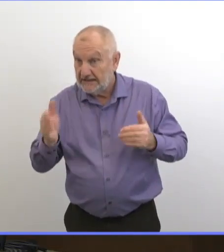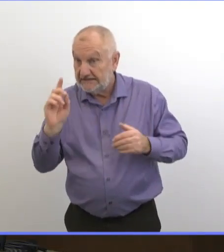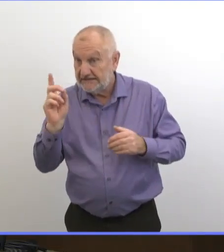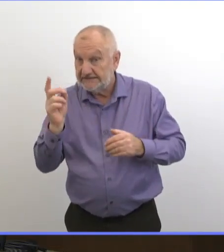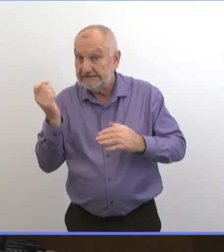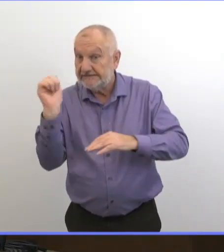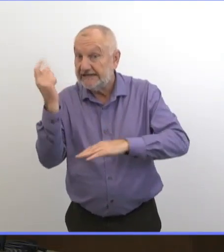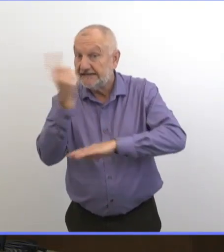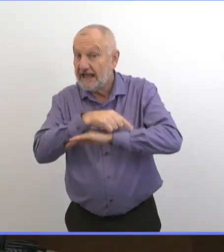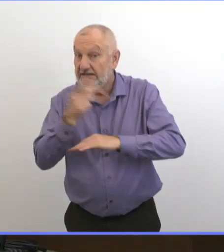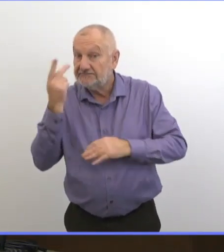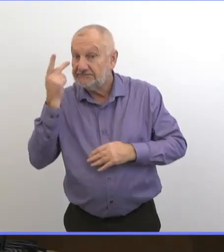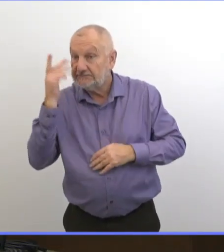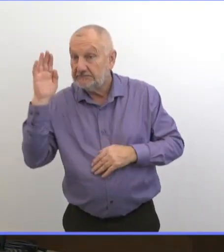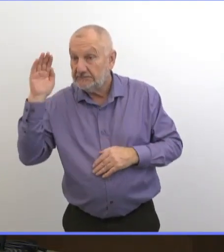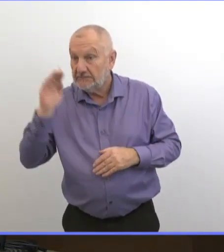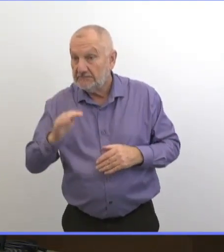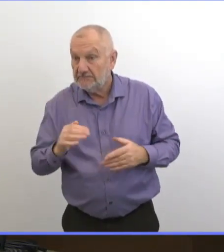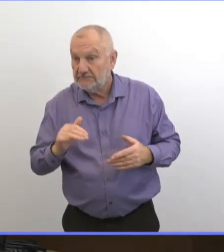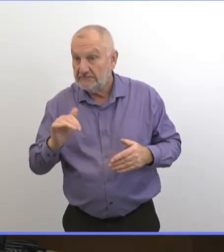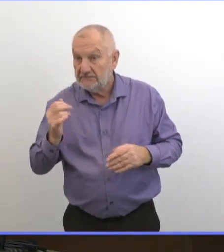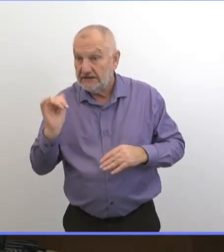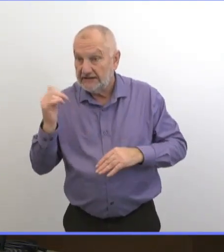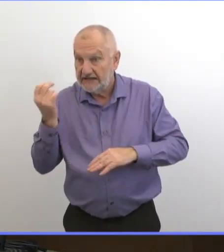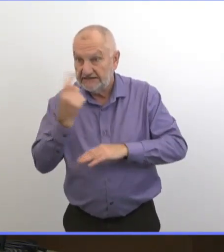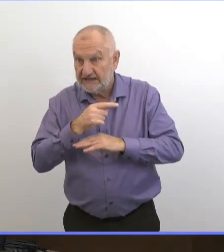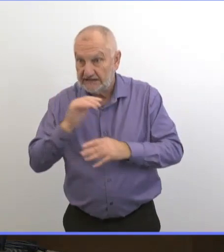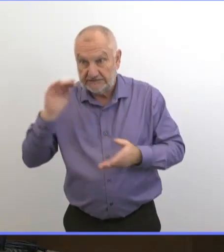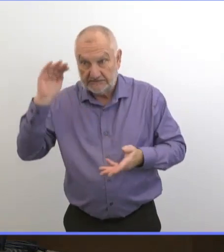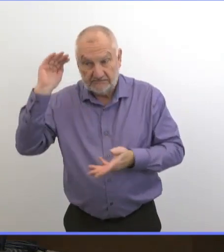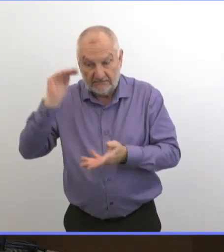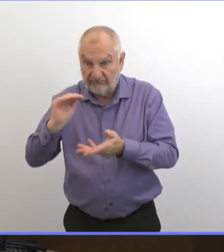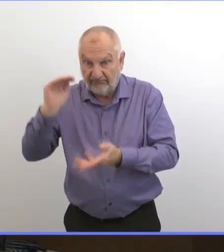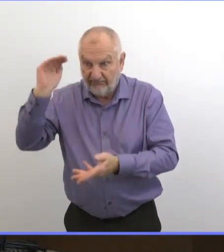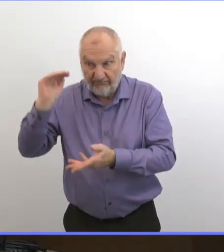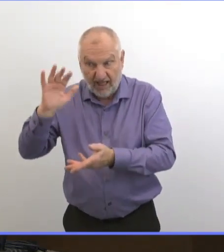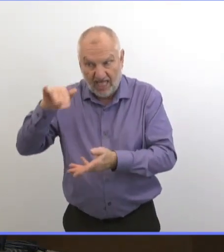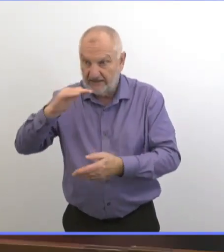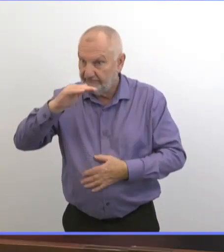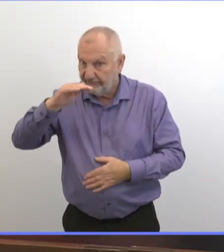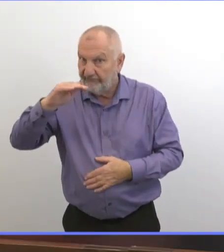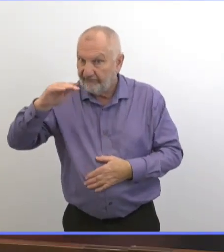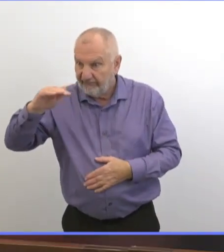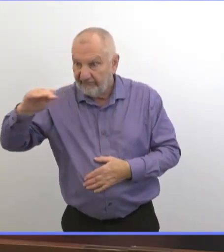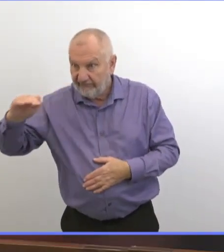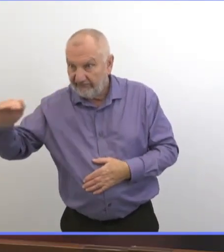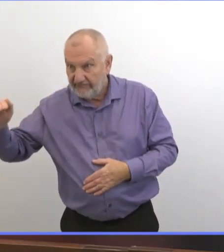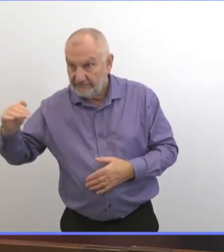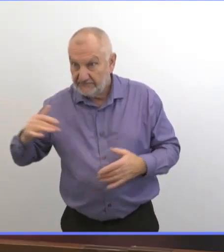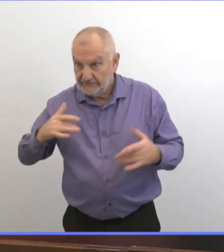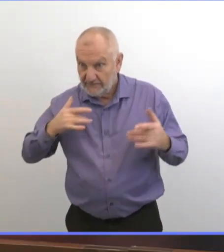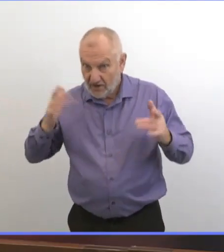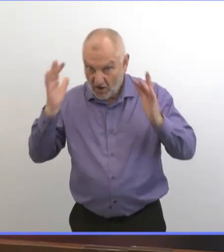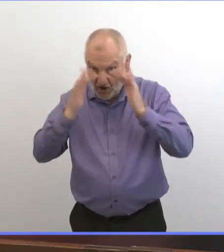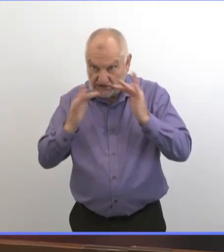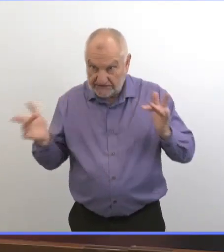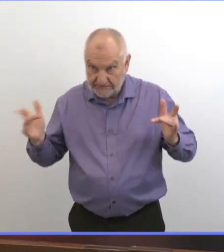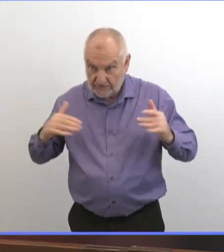Est-ce que vous êtes inquiet par rapport aux capacités hospitalières? Même si les chiffres en hospitalisation commençaient à baisser un petit peu.